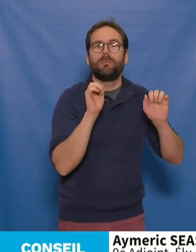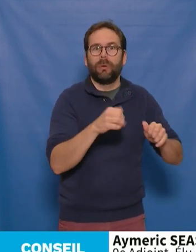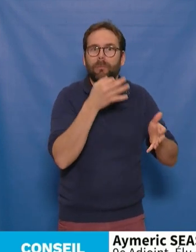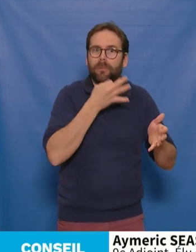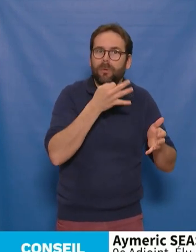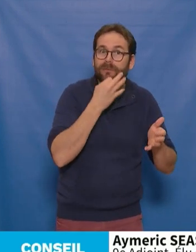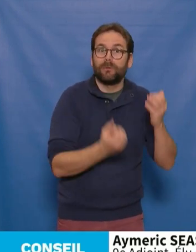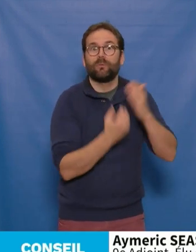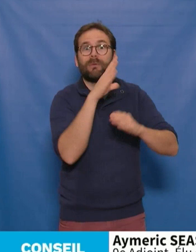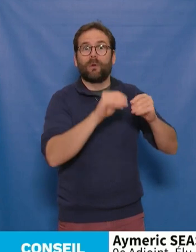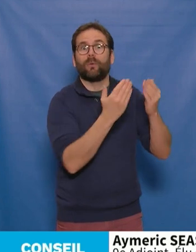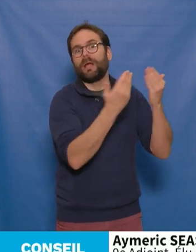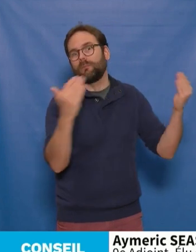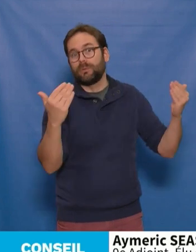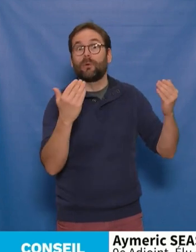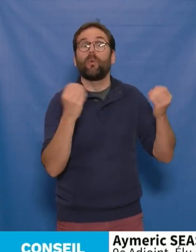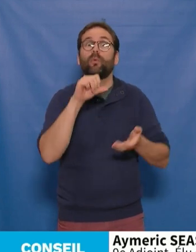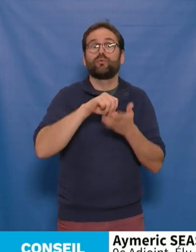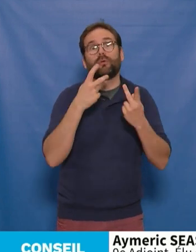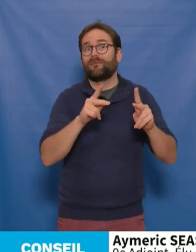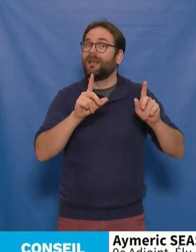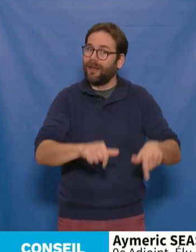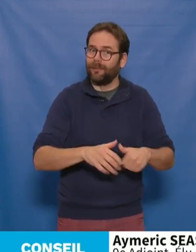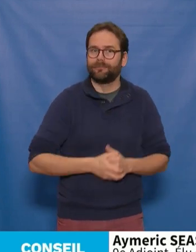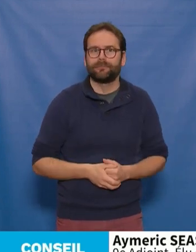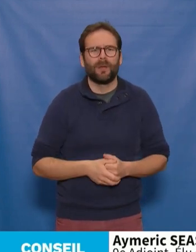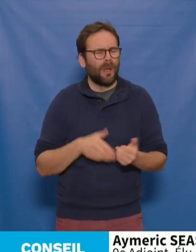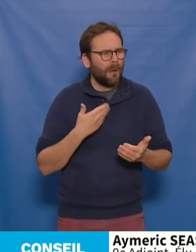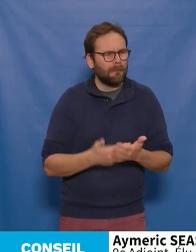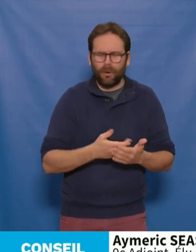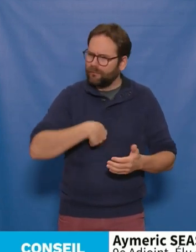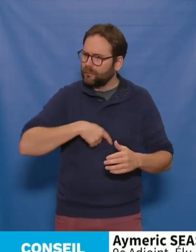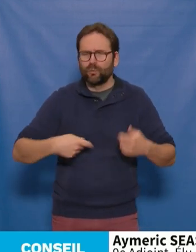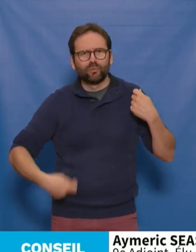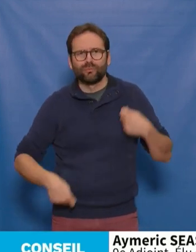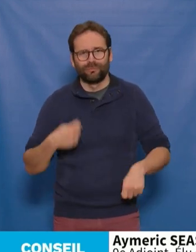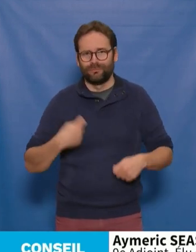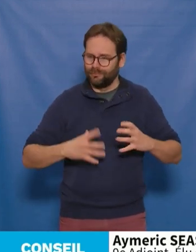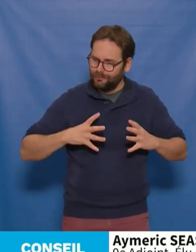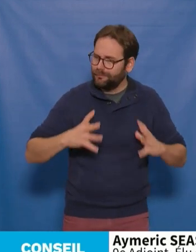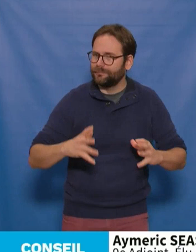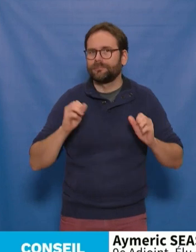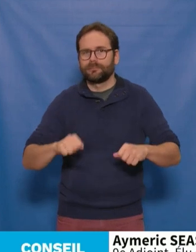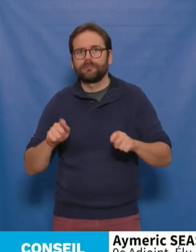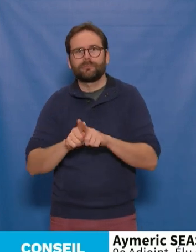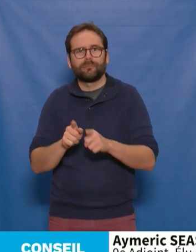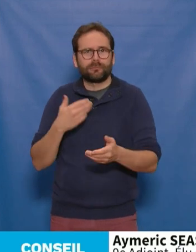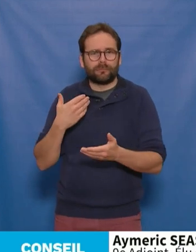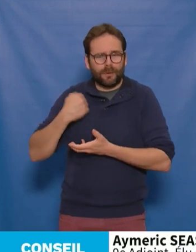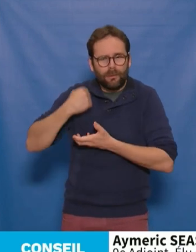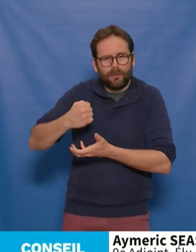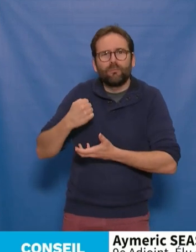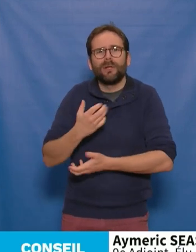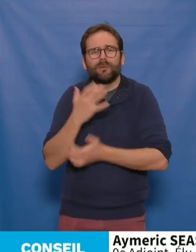d'un nouveau lieu d'exposition en plein centre-ville. Preuve de notre agilité, d'un patrimoine culturel riche